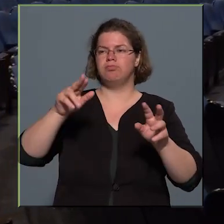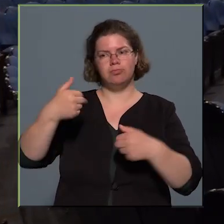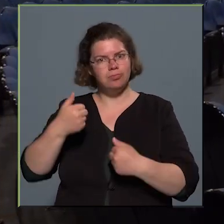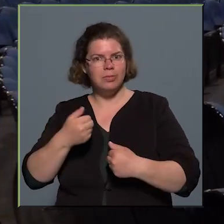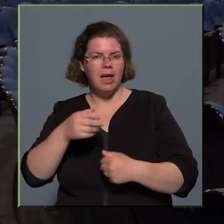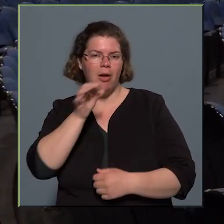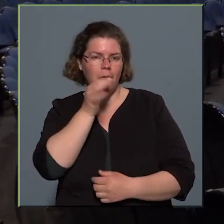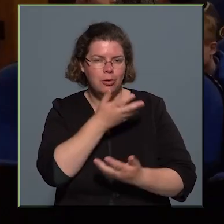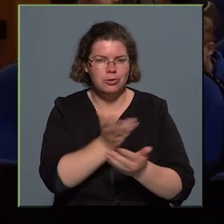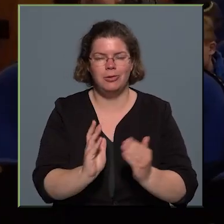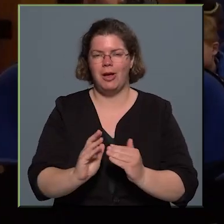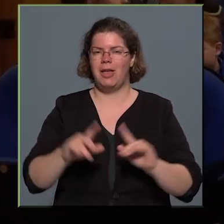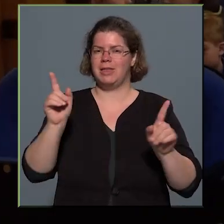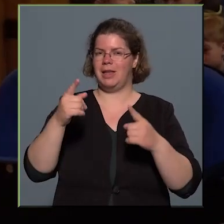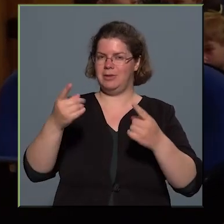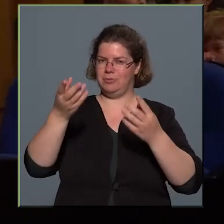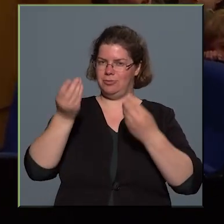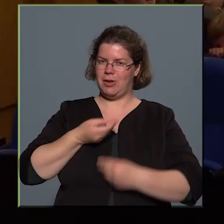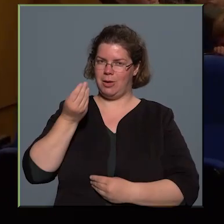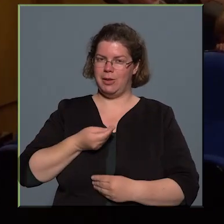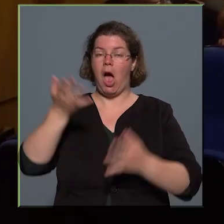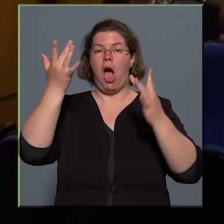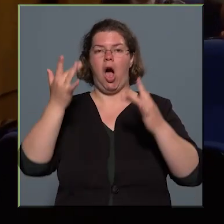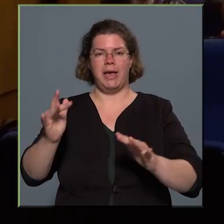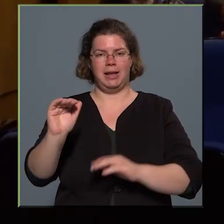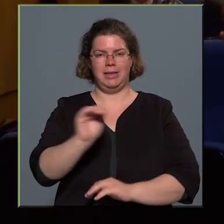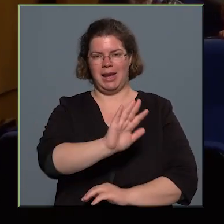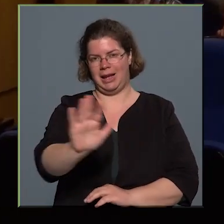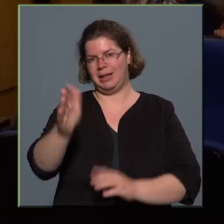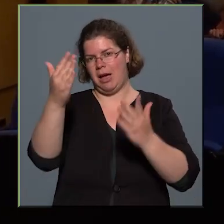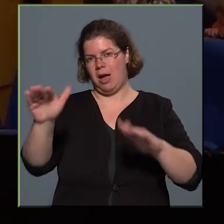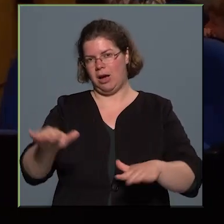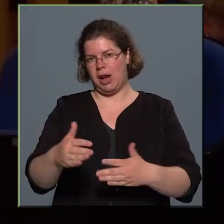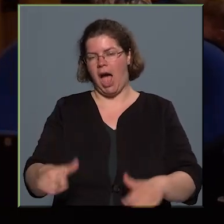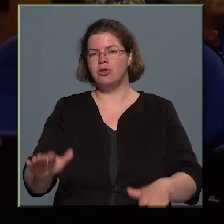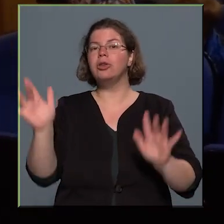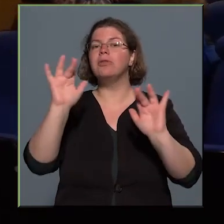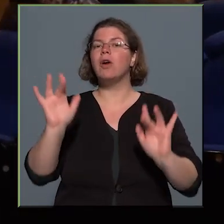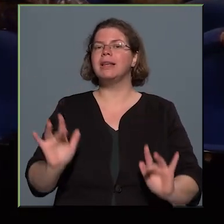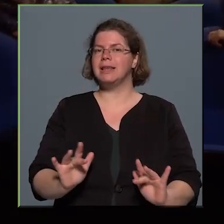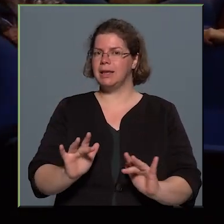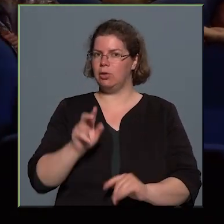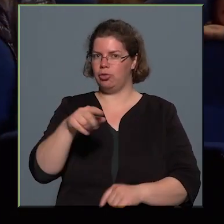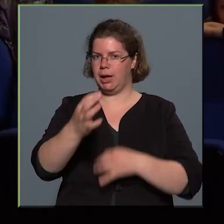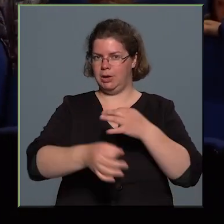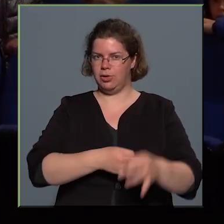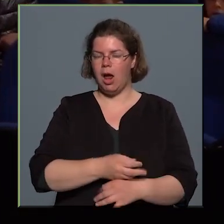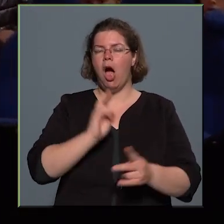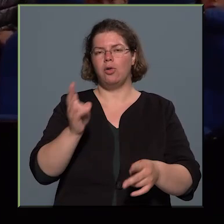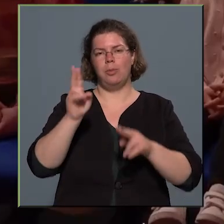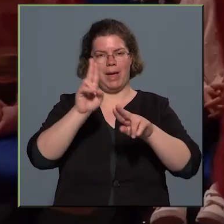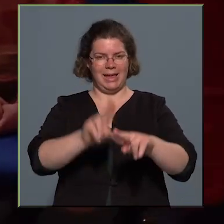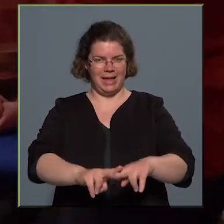Az előadás tulajdonképpen egy ajándék a gyerekeknek a karácsonyi fadíszítésükért cserébe. Akkor megígérte a Körösi, hogy